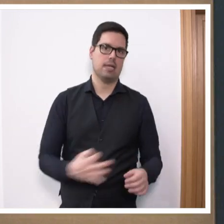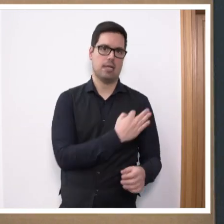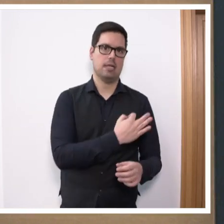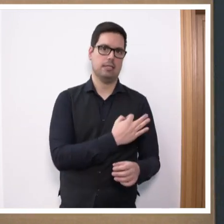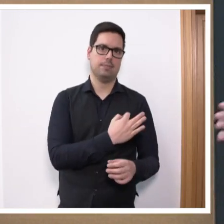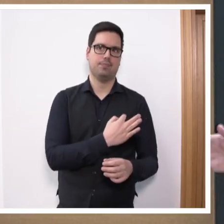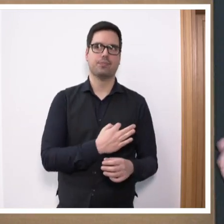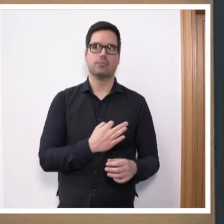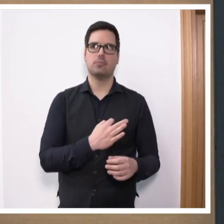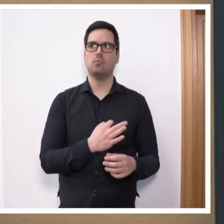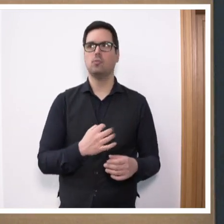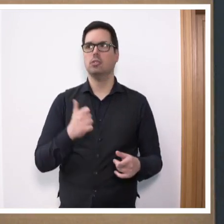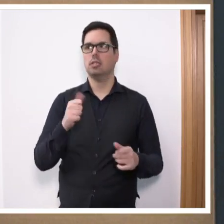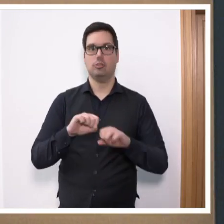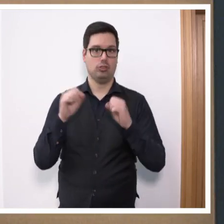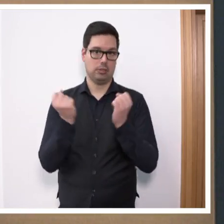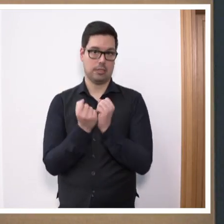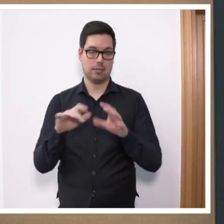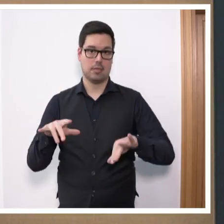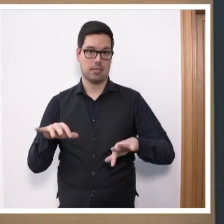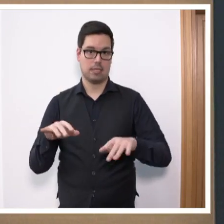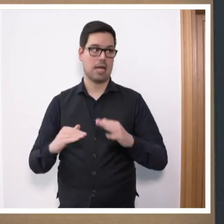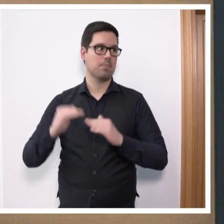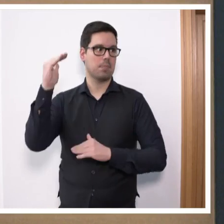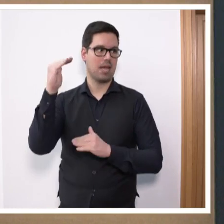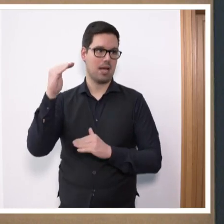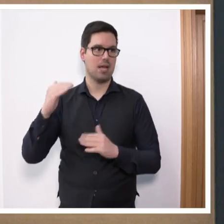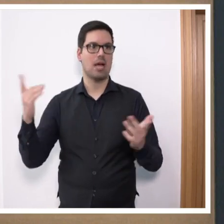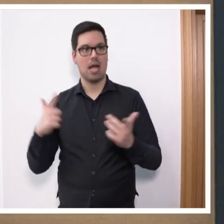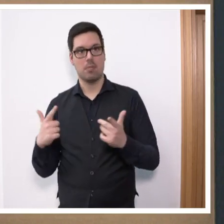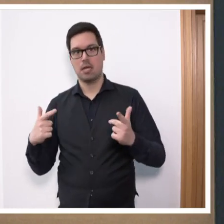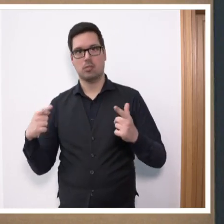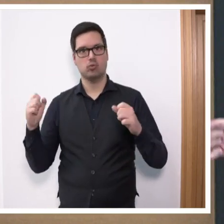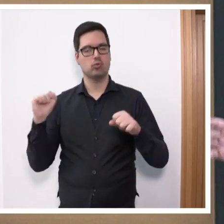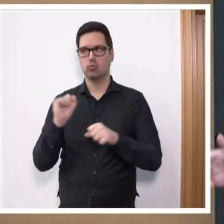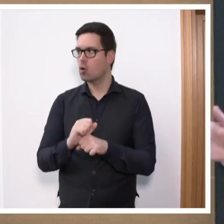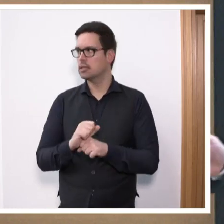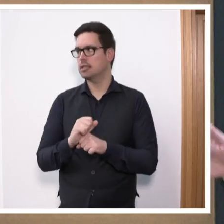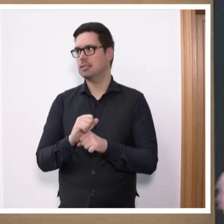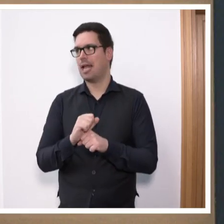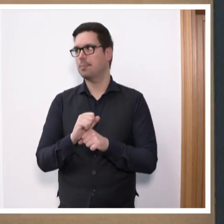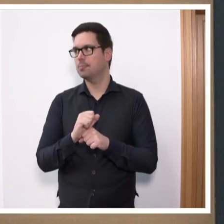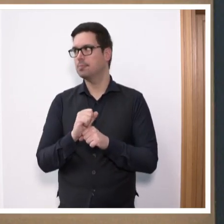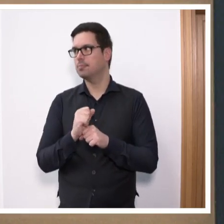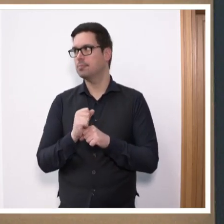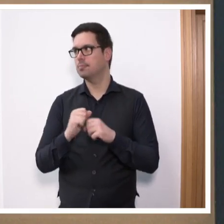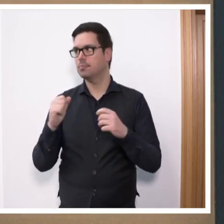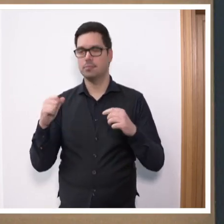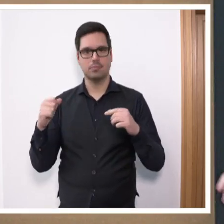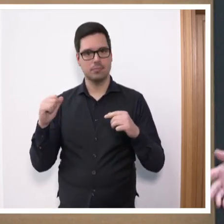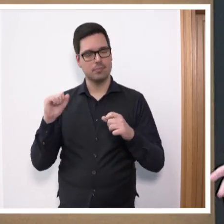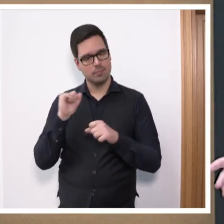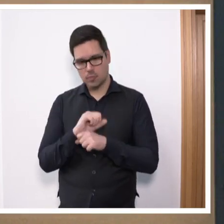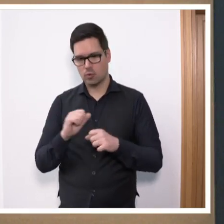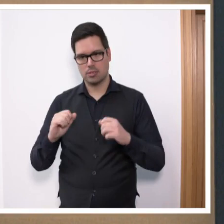gewachsen. Es gibt einen Staatssekretär mehr als in der Vergangenheit. Aber die Uneinigkeit scheint, obwohl es eine Partei ist, die Regierung bildet, trotzdem